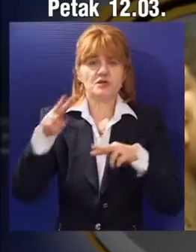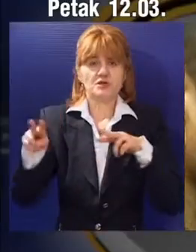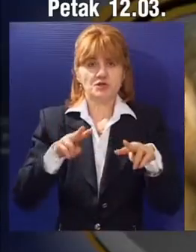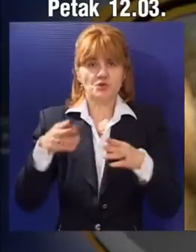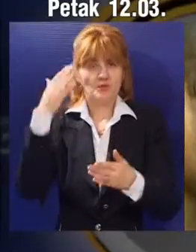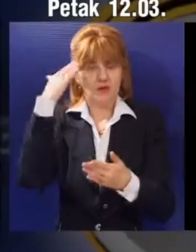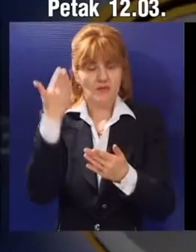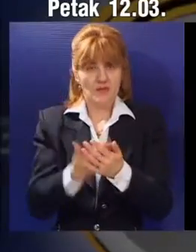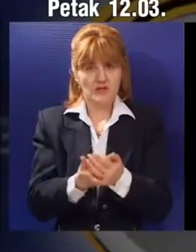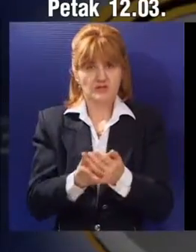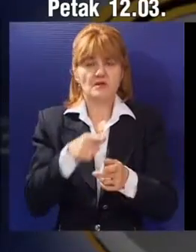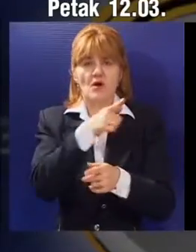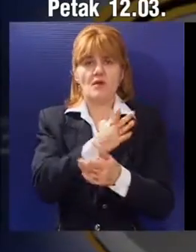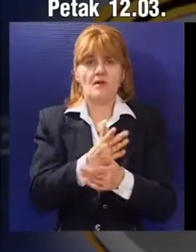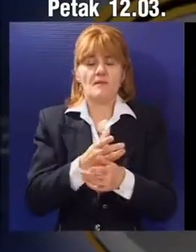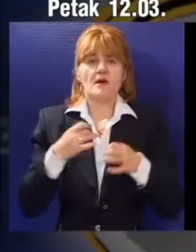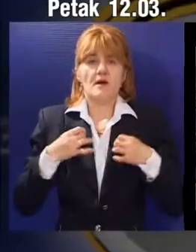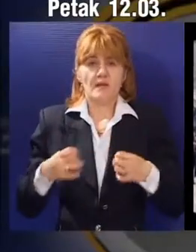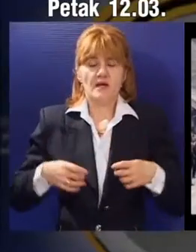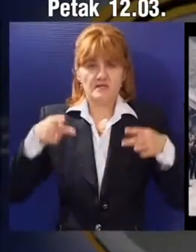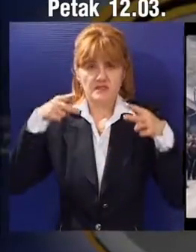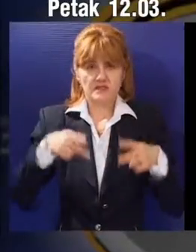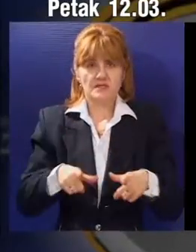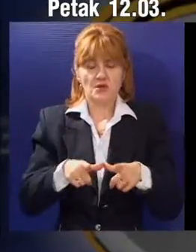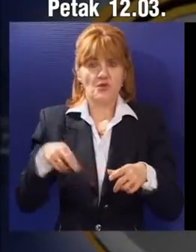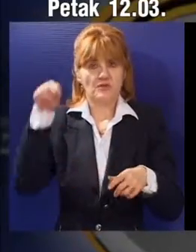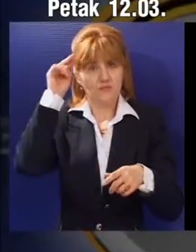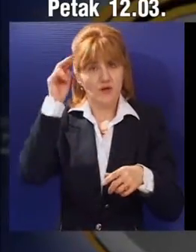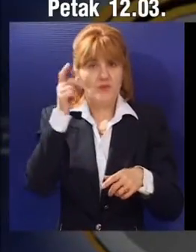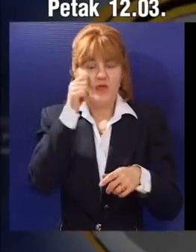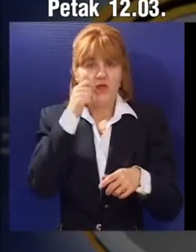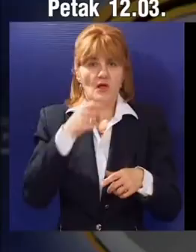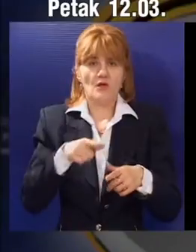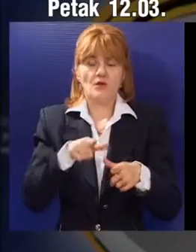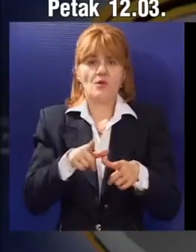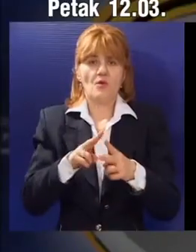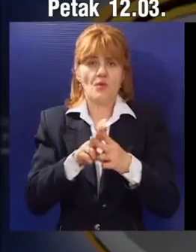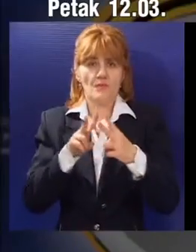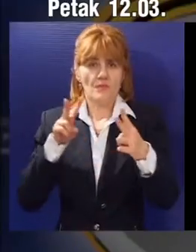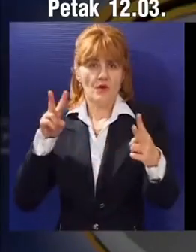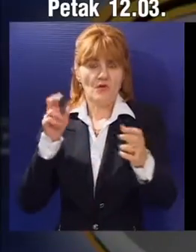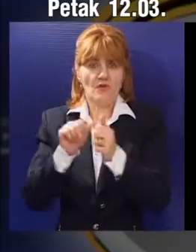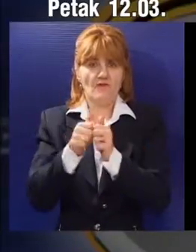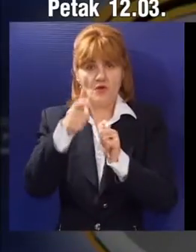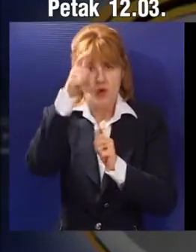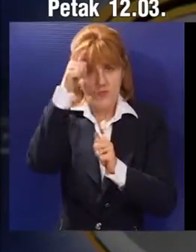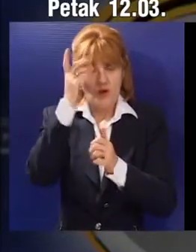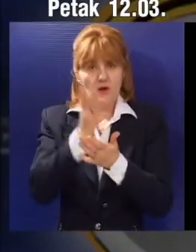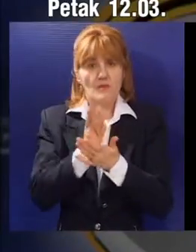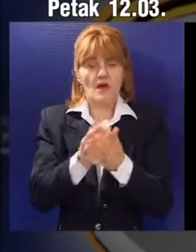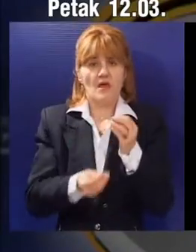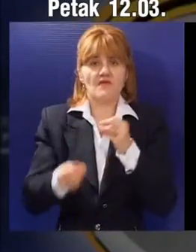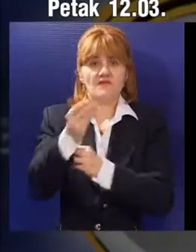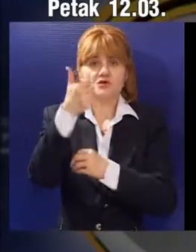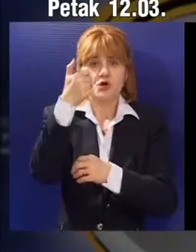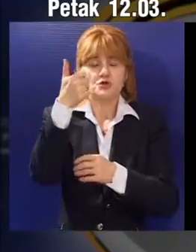Srbije. Žinđić je sahranjen 15. marta u aleji zaslužnih građana. U pogrebnoj povorci na ulicama Beograda tada se našlo